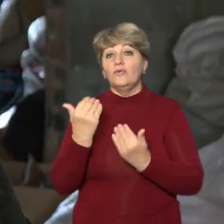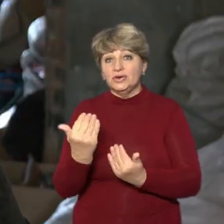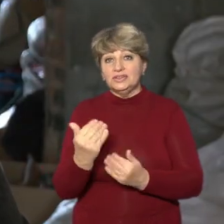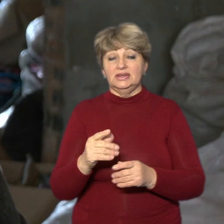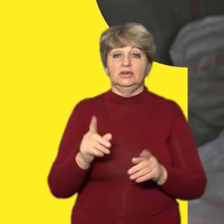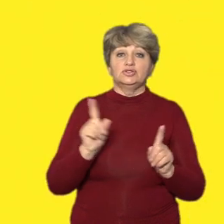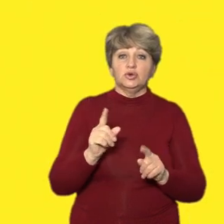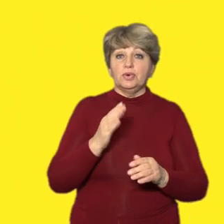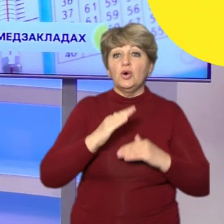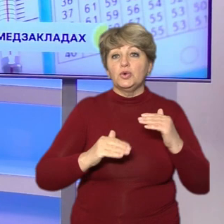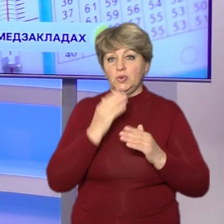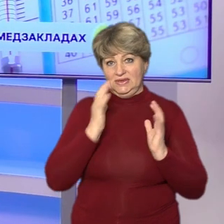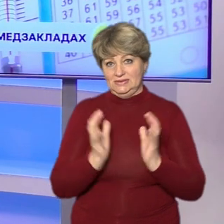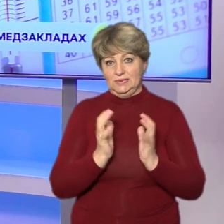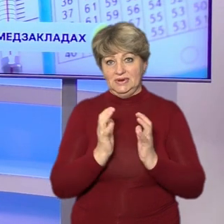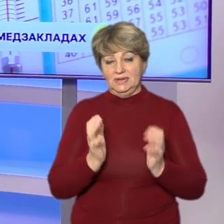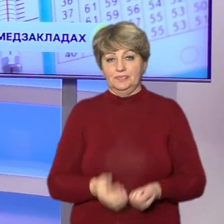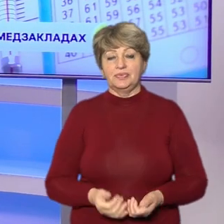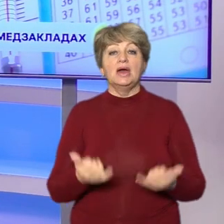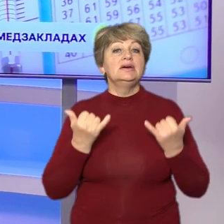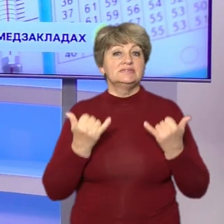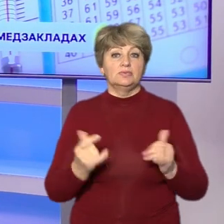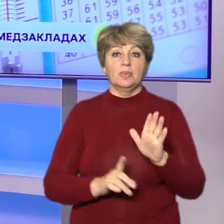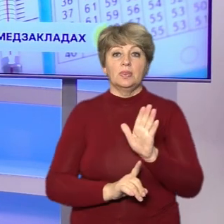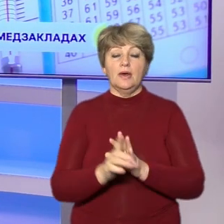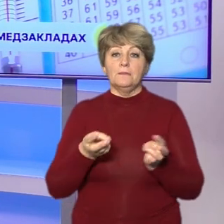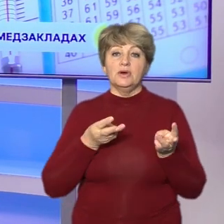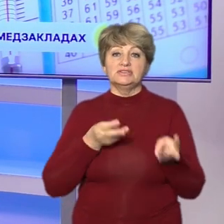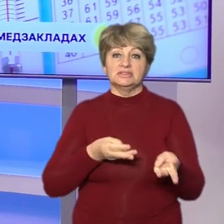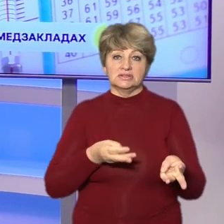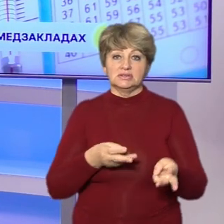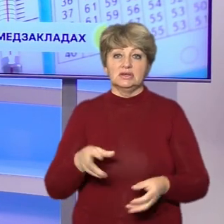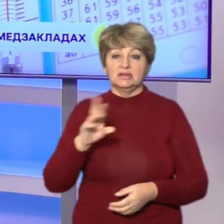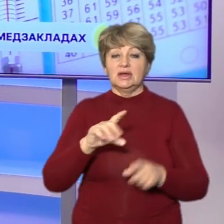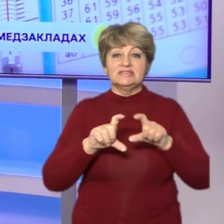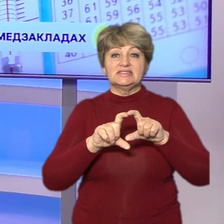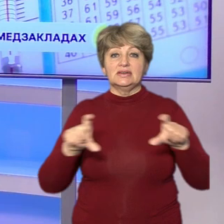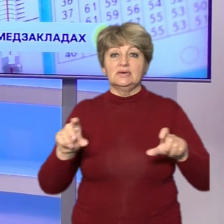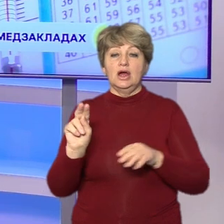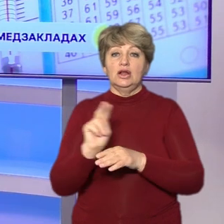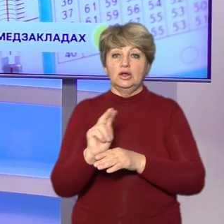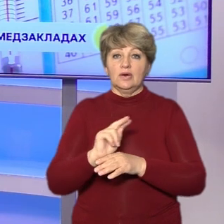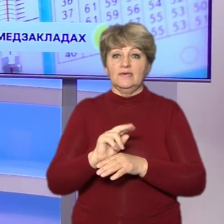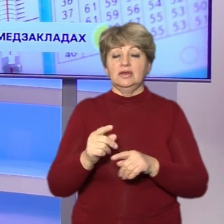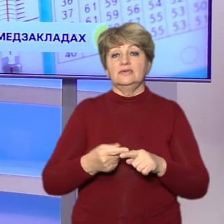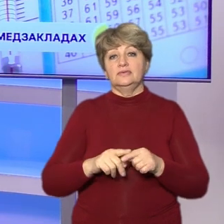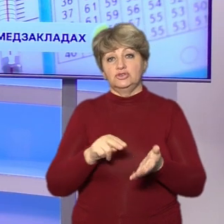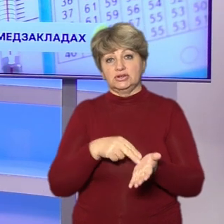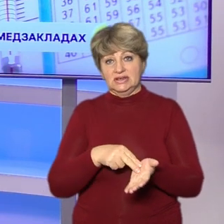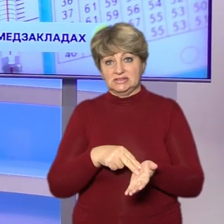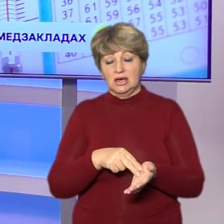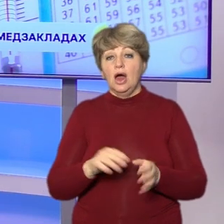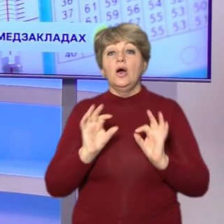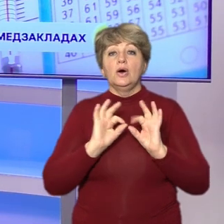якісь руки згріти. Відсьогодні розпочався опалювальний сезон у стаціонарних лікувальних закладах Черкас.